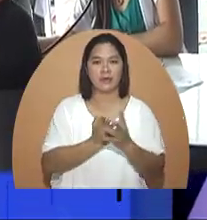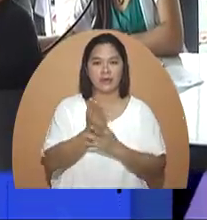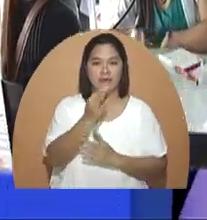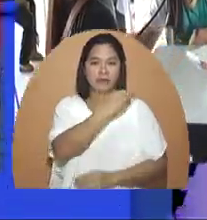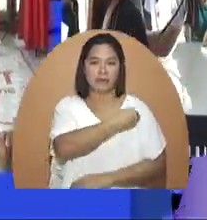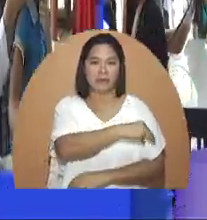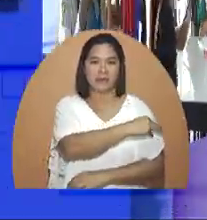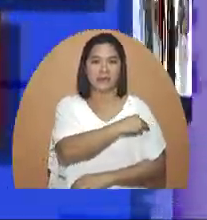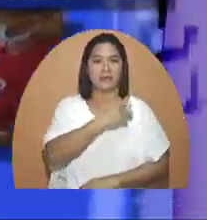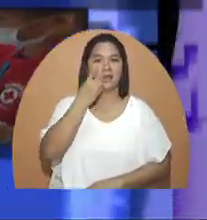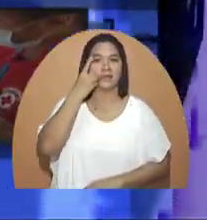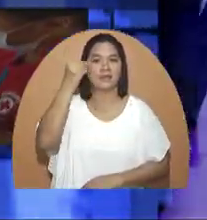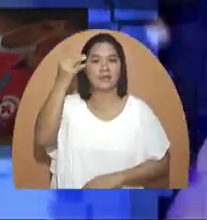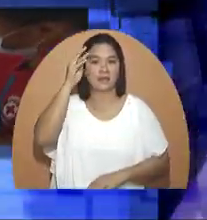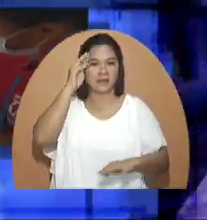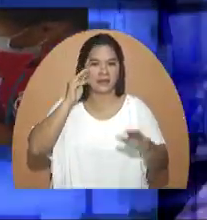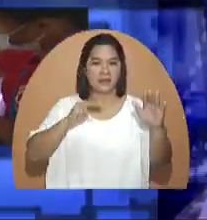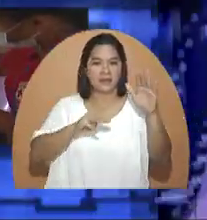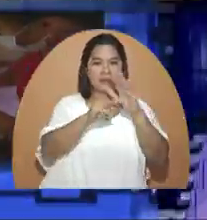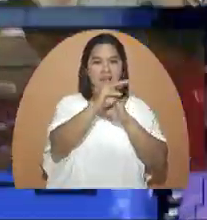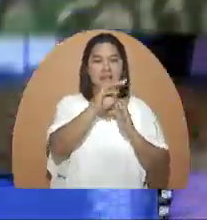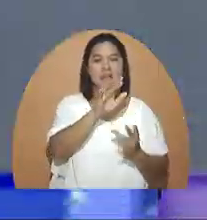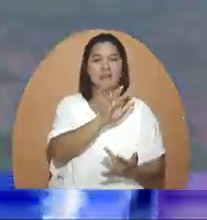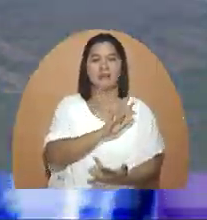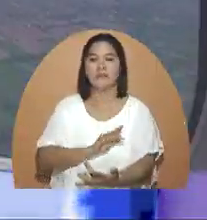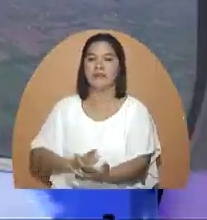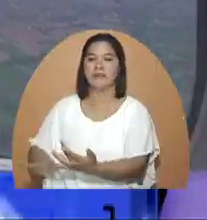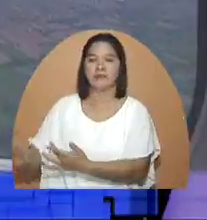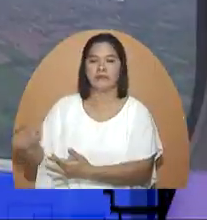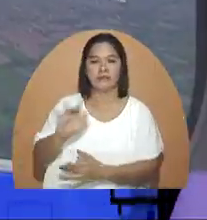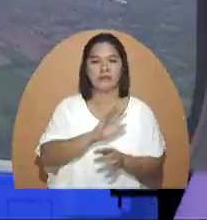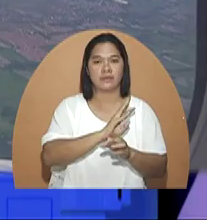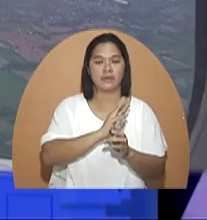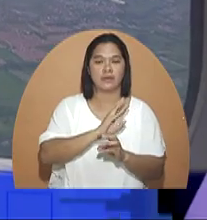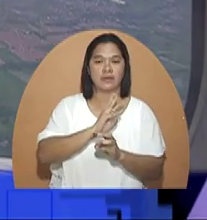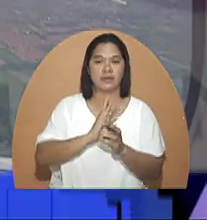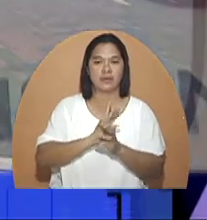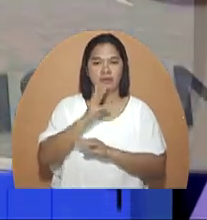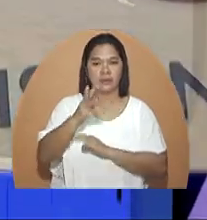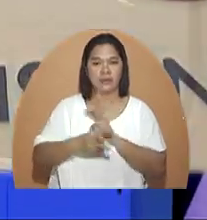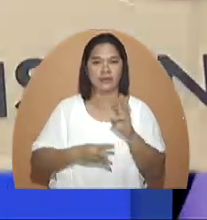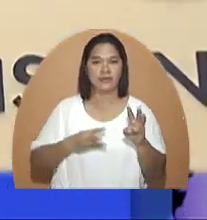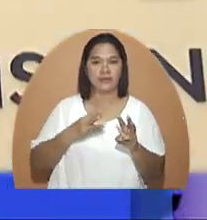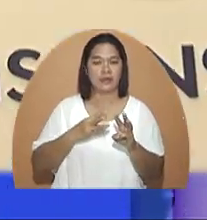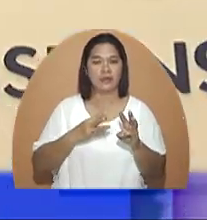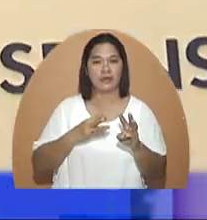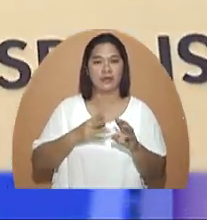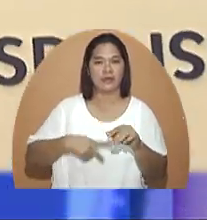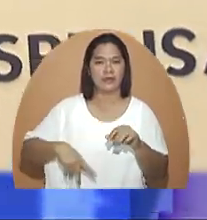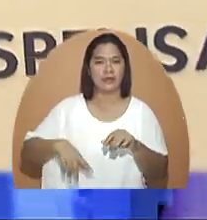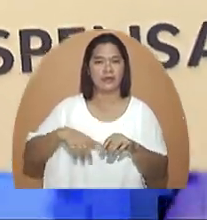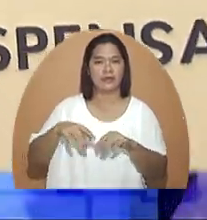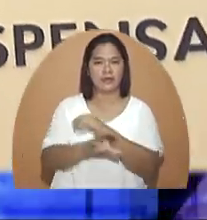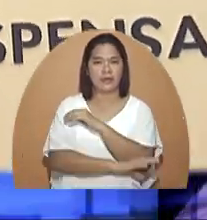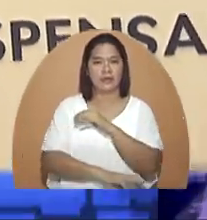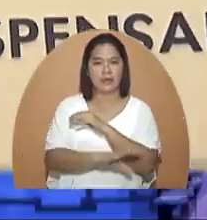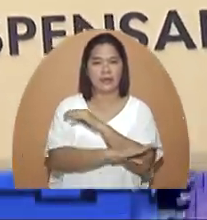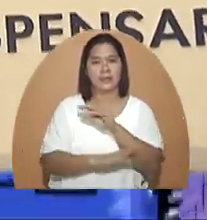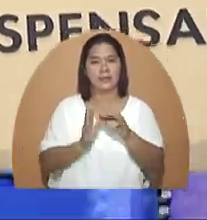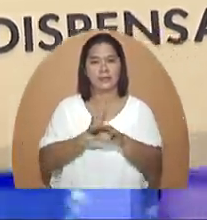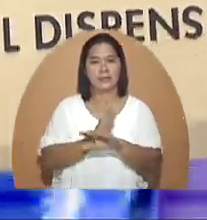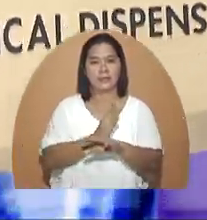pamamagitan ng medical and dental missions na umiikot sa buong bansa. Kasama na rin yan ang